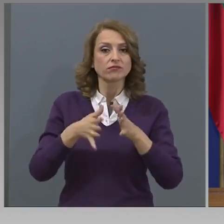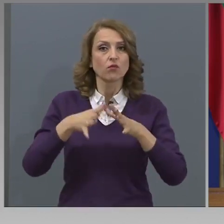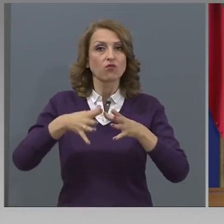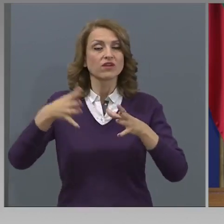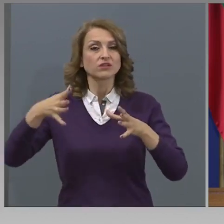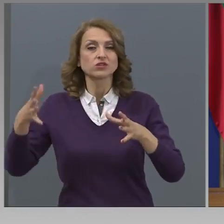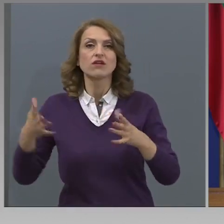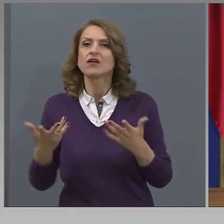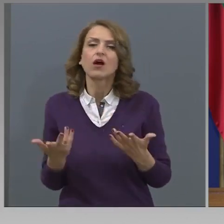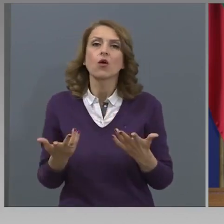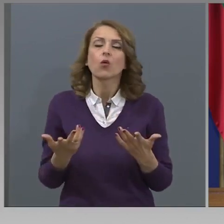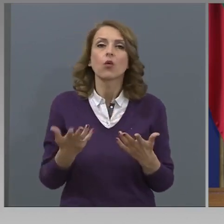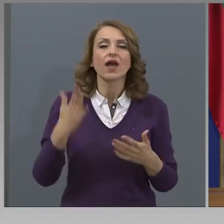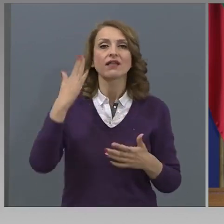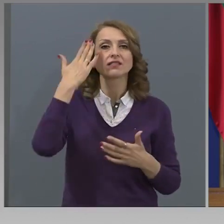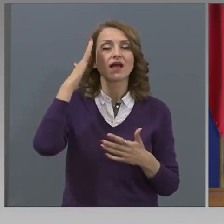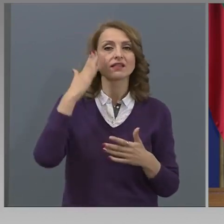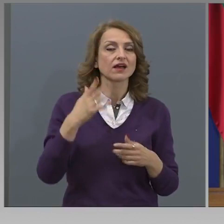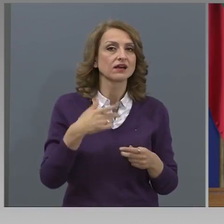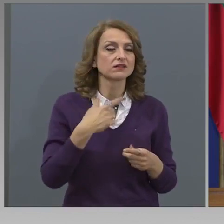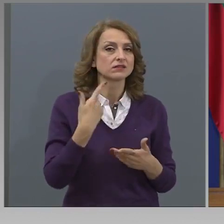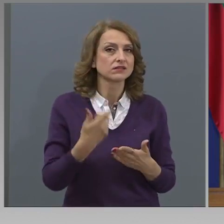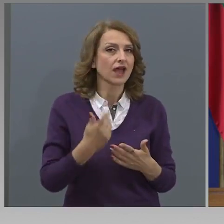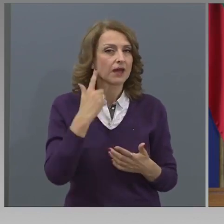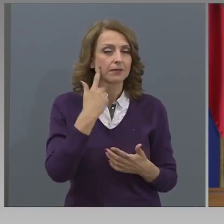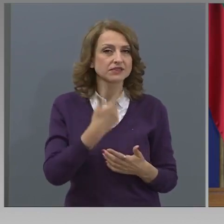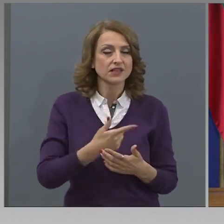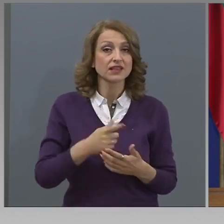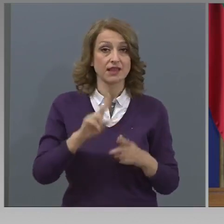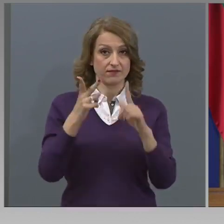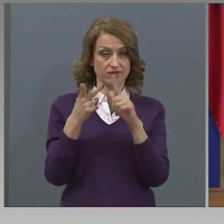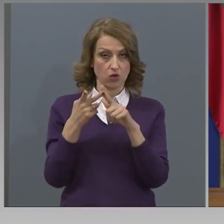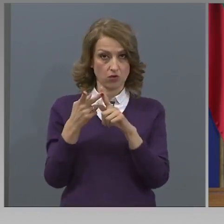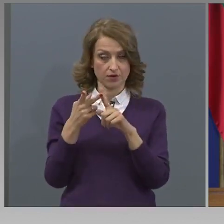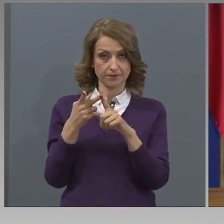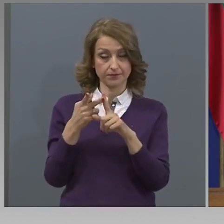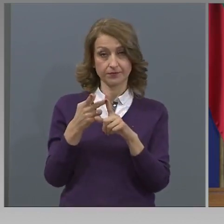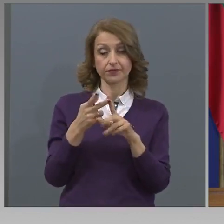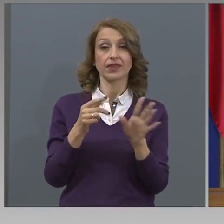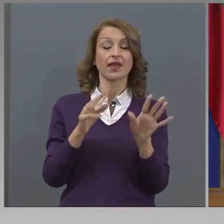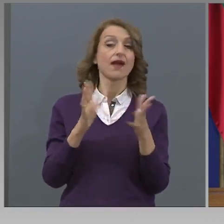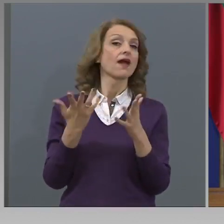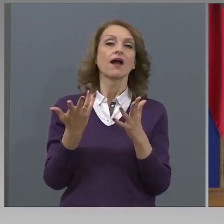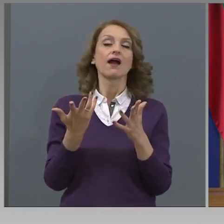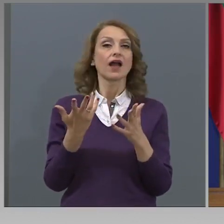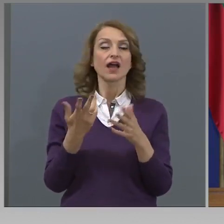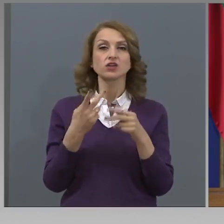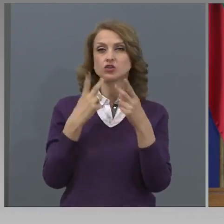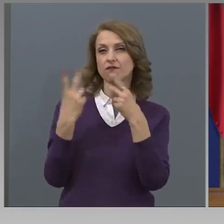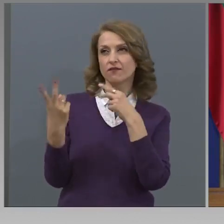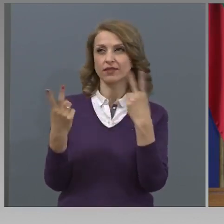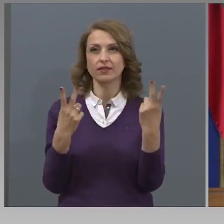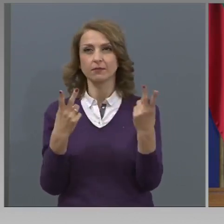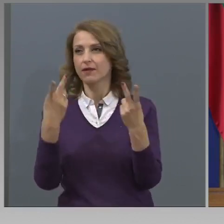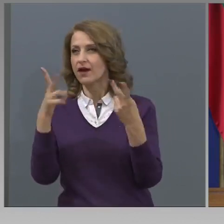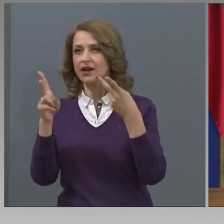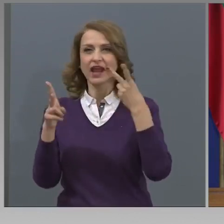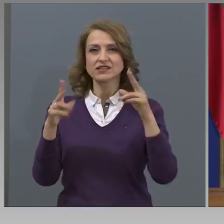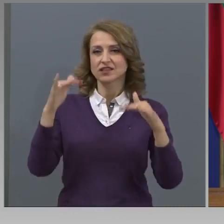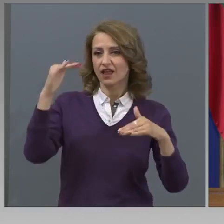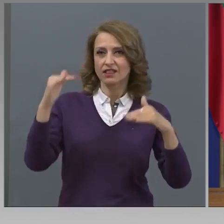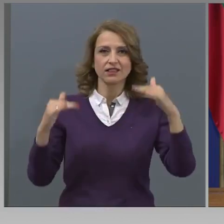-неприятна дата, по-неприятен вариант. И втори въпрос, ако позволите, как ще се види разликата в нивото, в